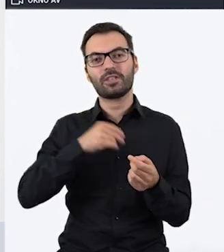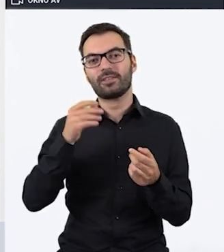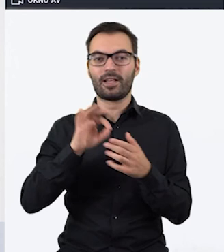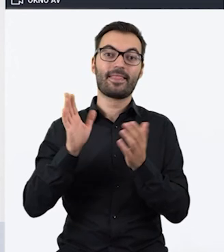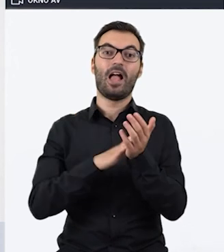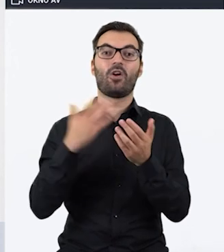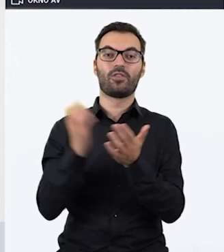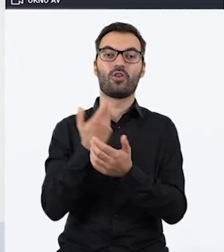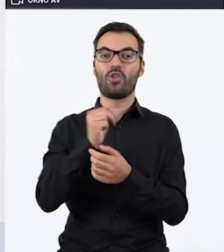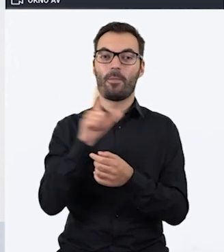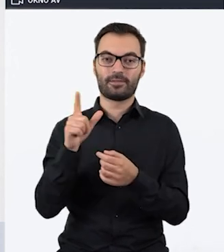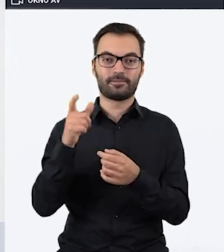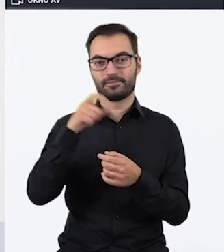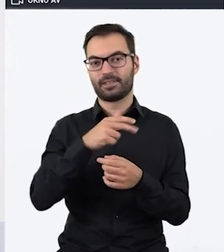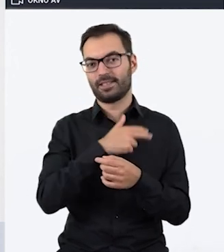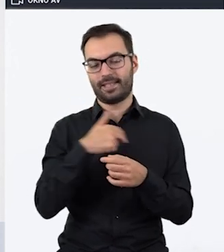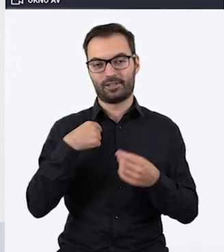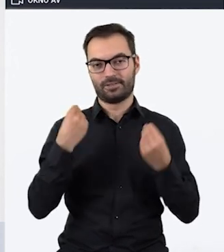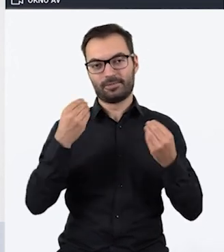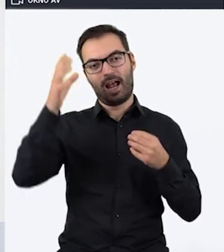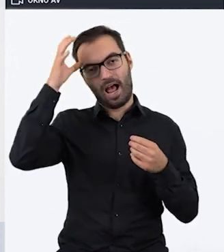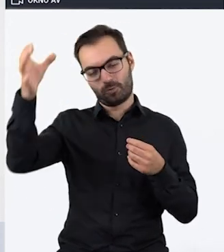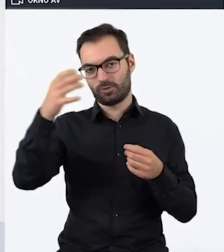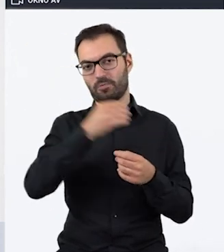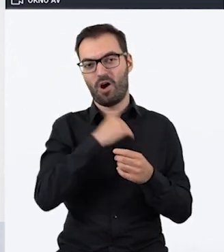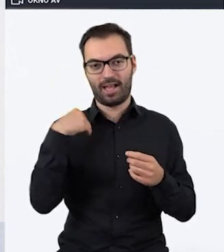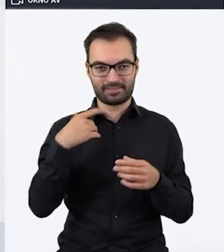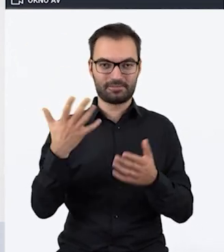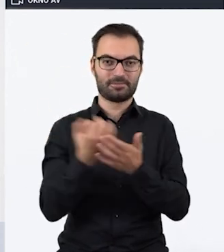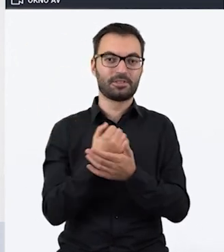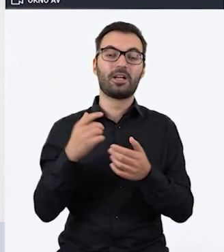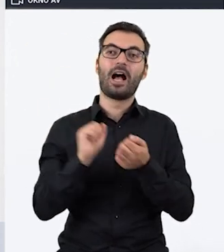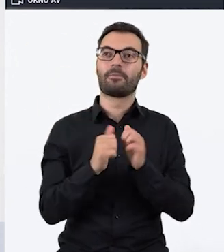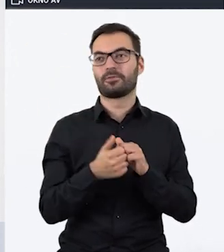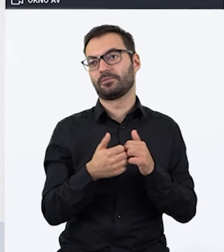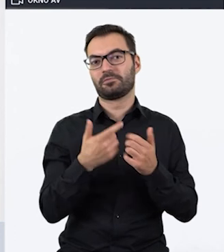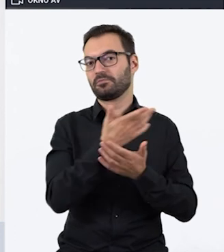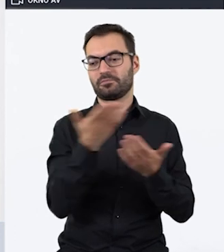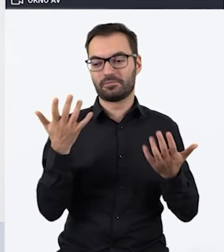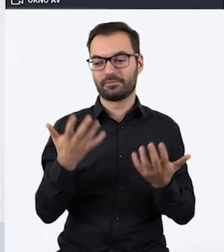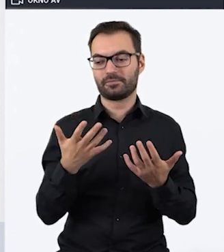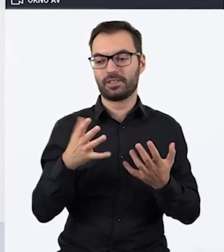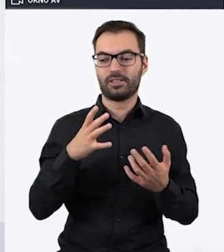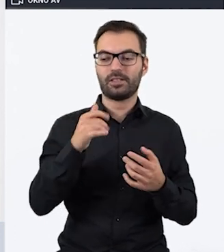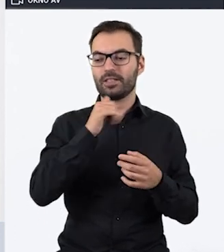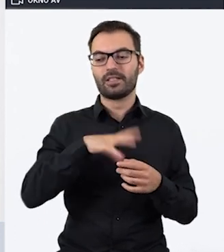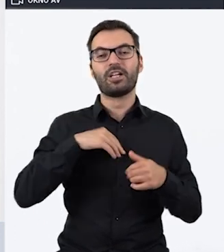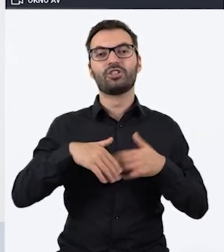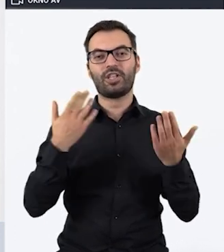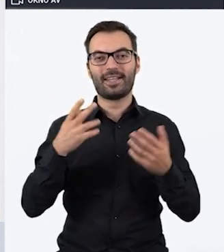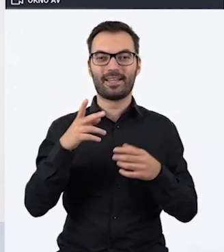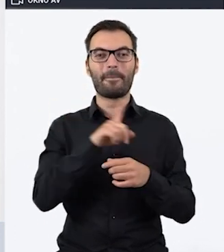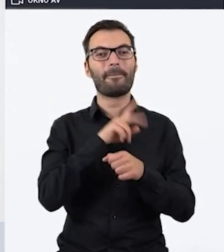przez naszych wspaniałych autorów i autorki. Może w ten sposób chcecie Państwo świętować Dzień Patrona albo